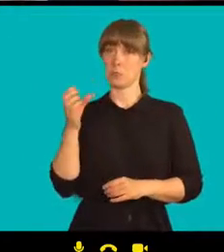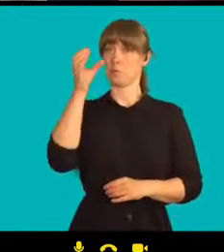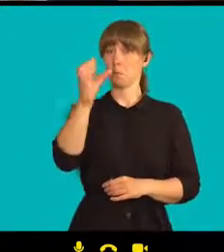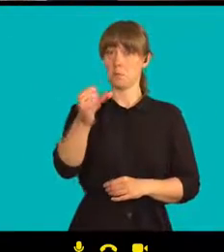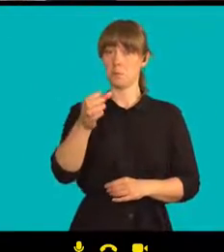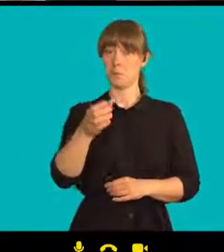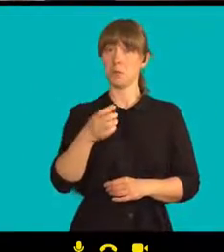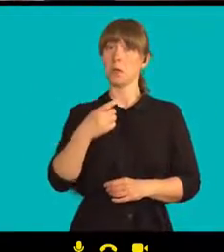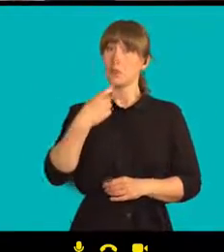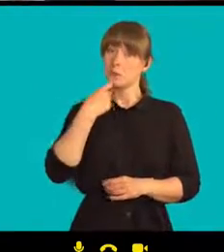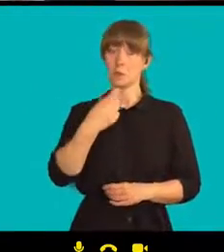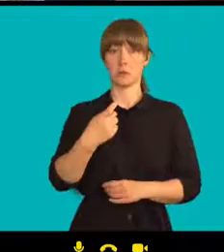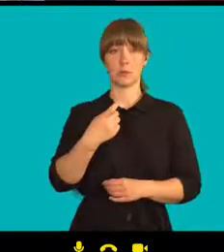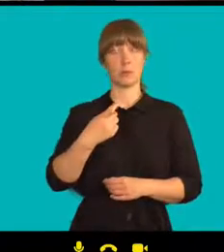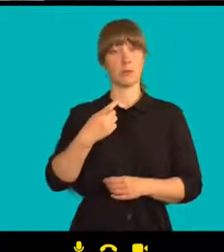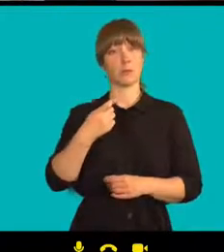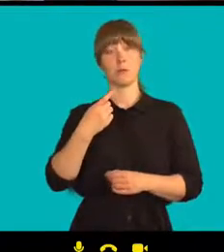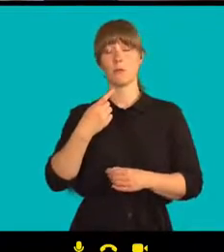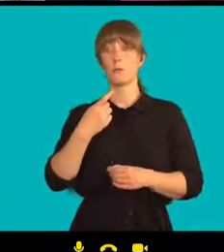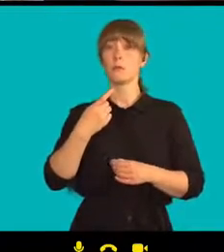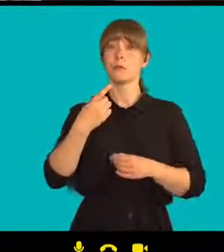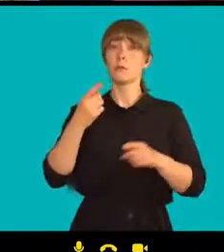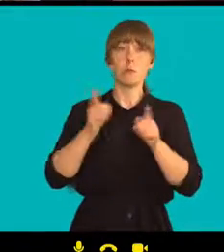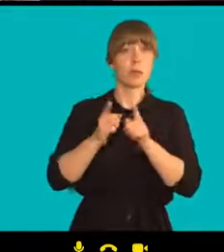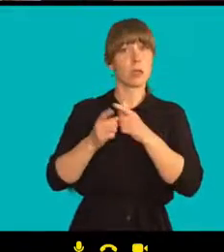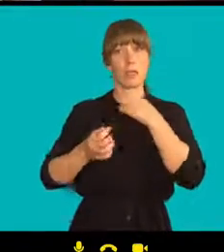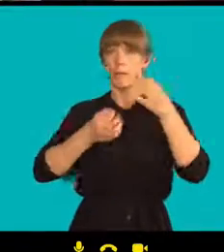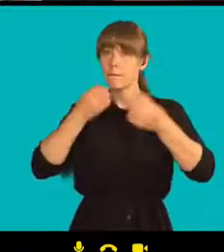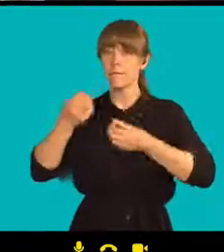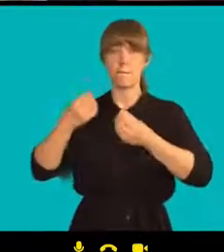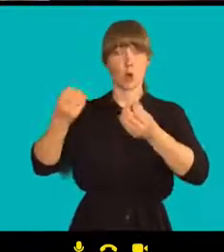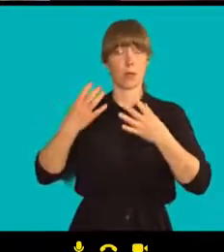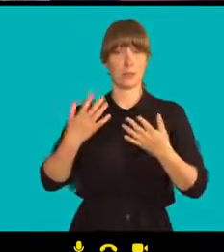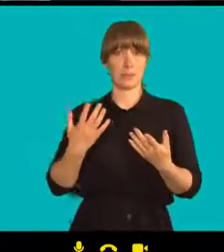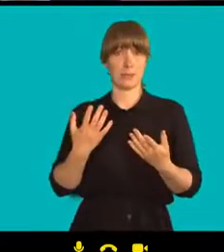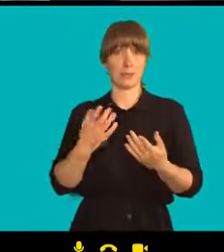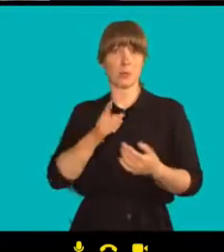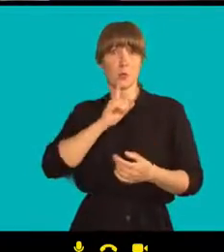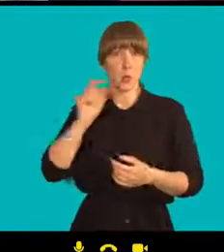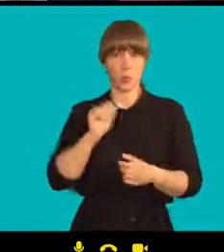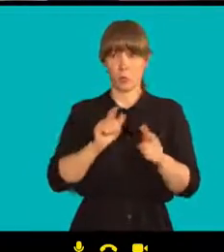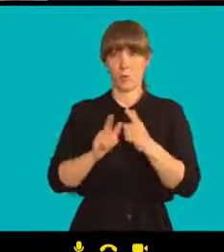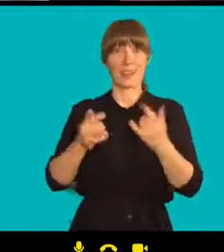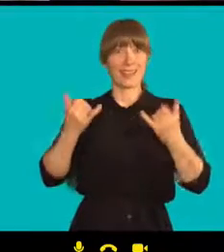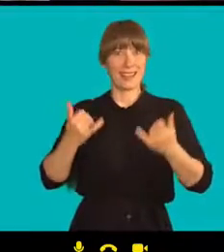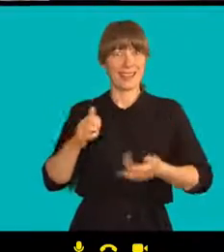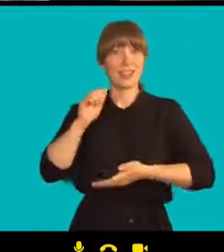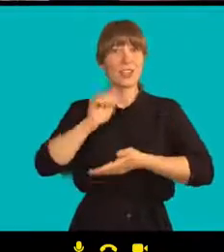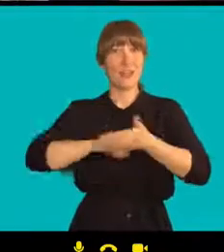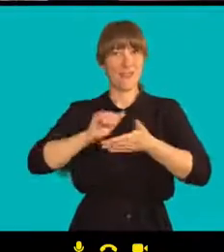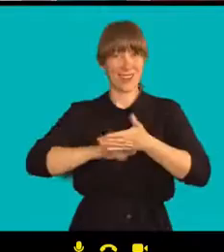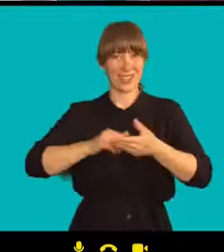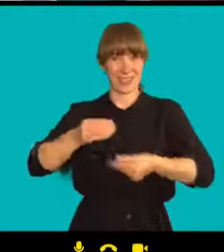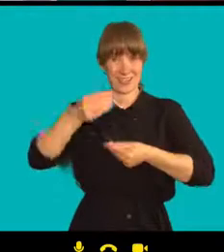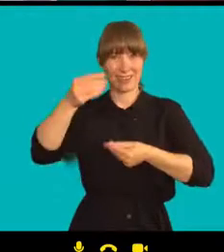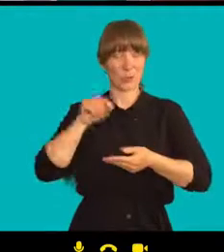dostávat informace, protože svoboda tisku v Bělorusku není skutečná svoboda a